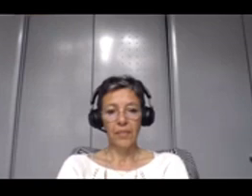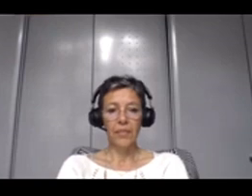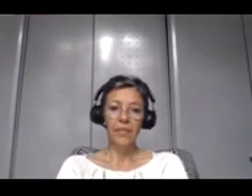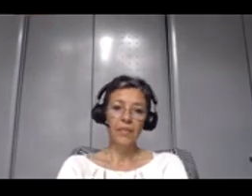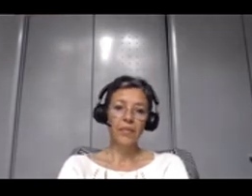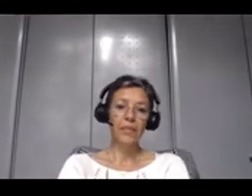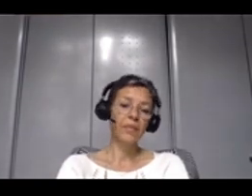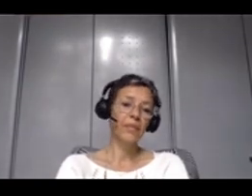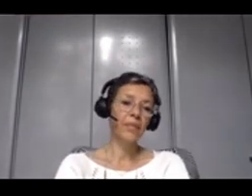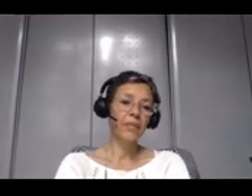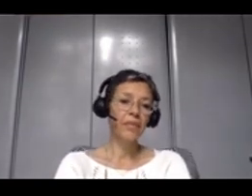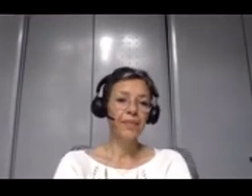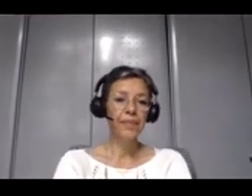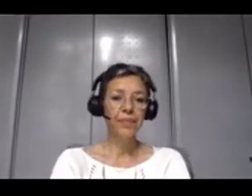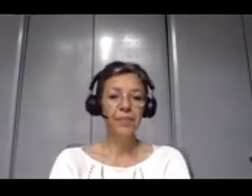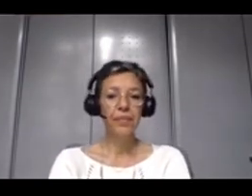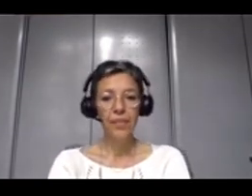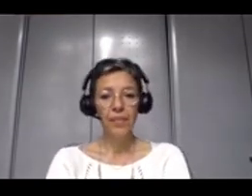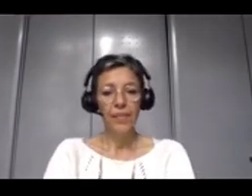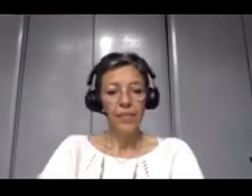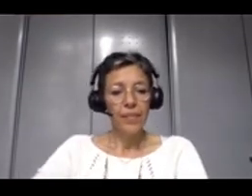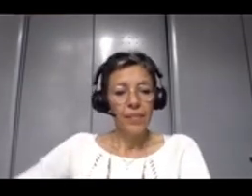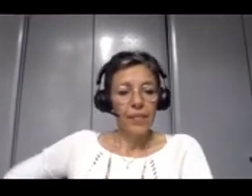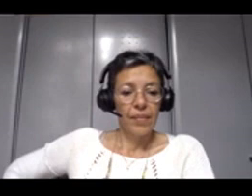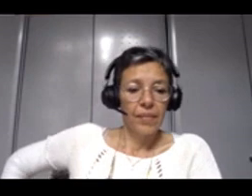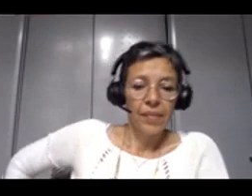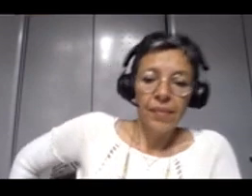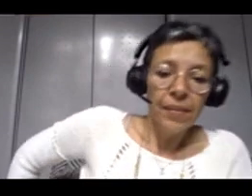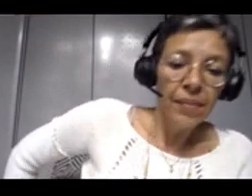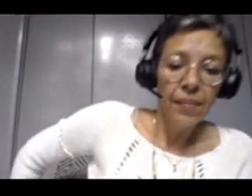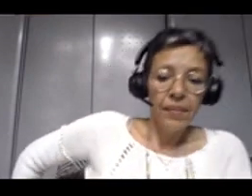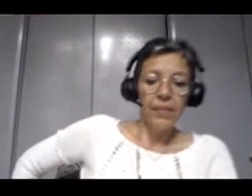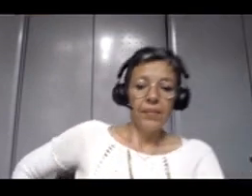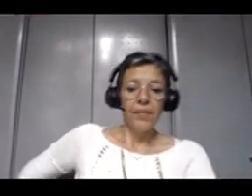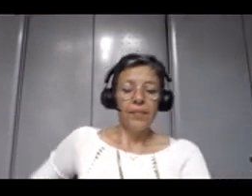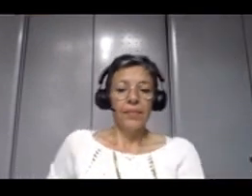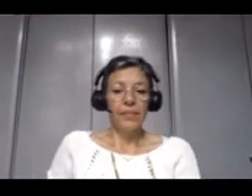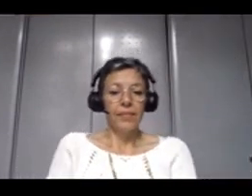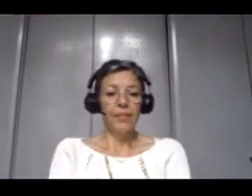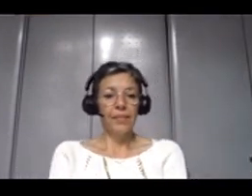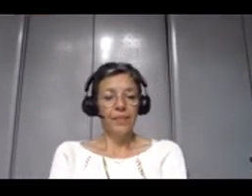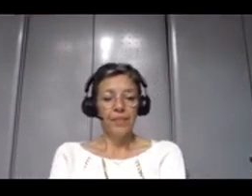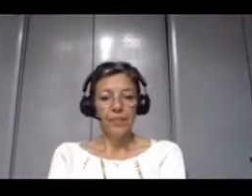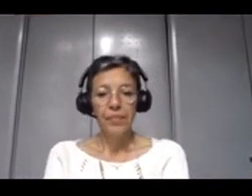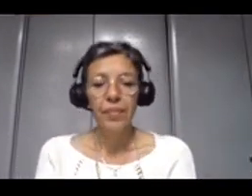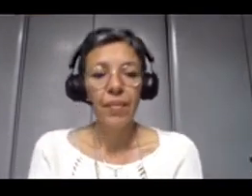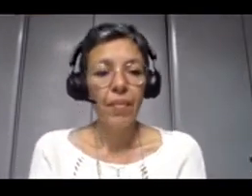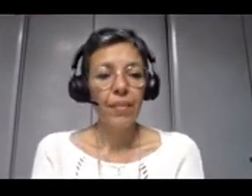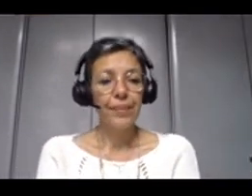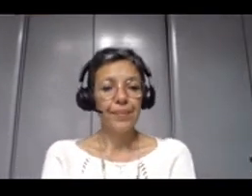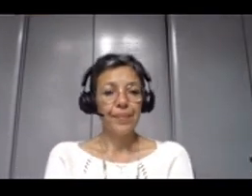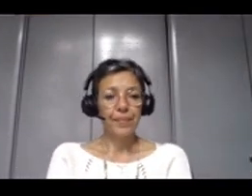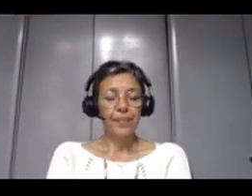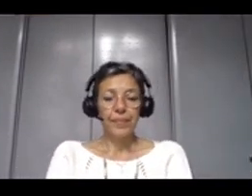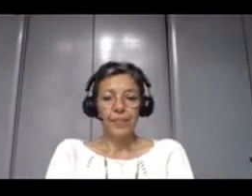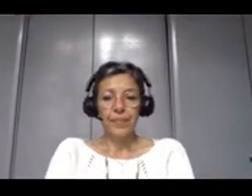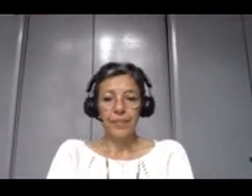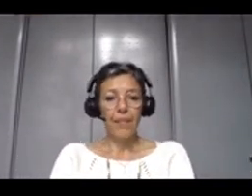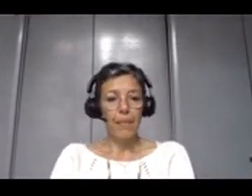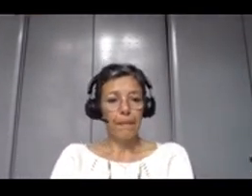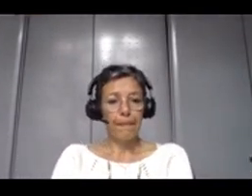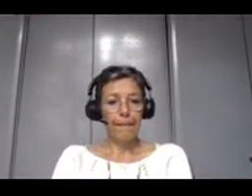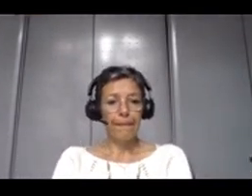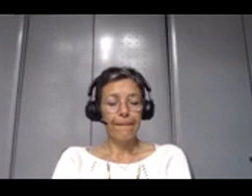Donc, nous avons plusieurs secteurs d'activité et des métiers aussi qui peuvent être impliqués dans